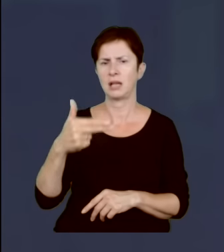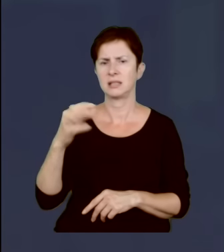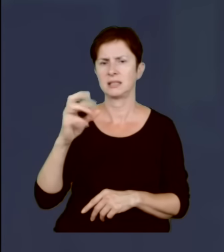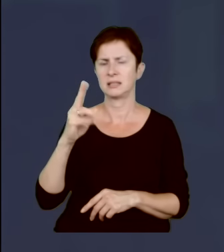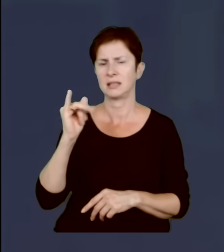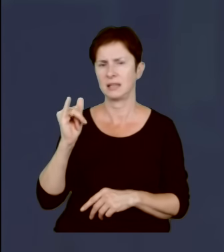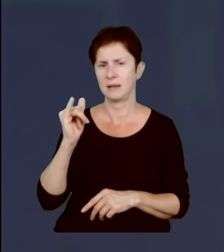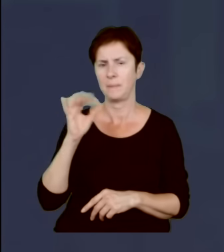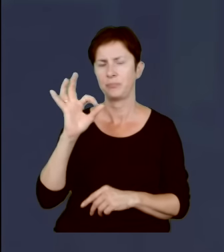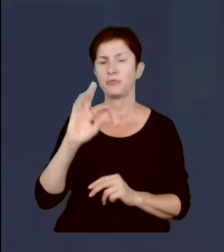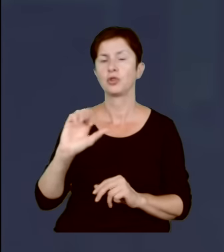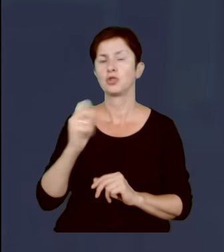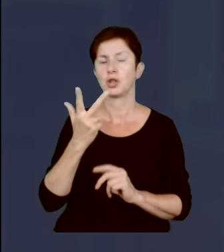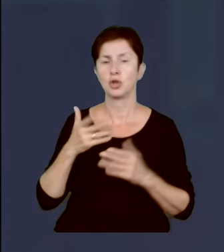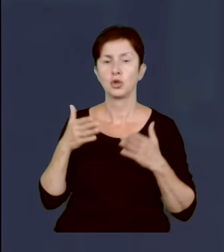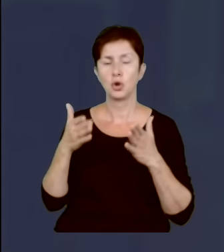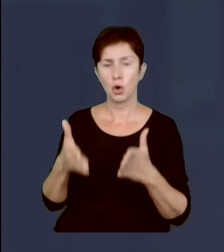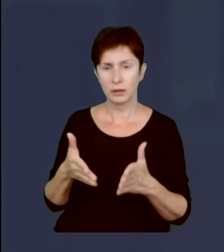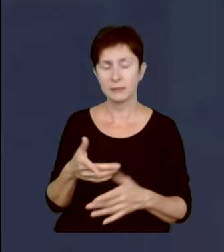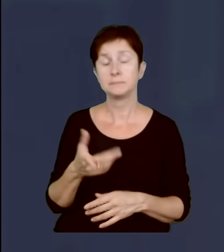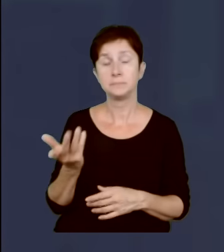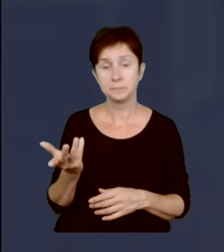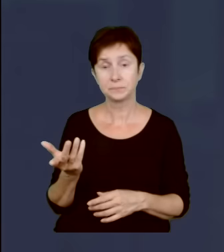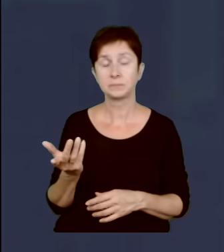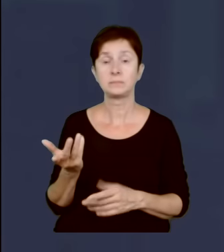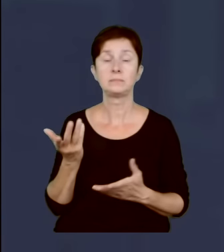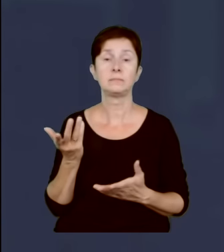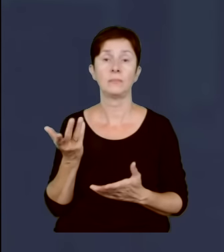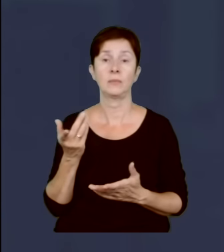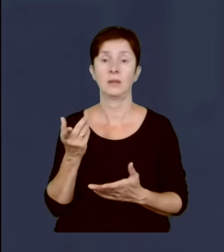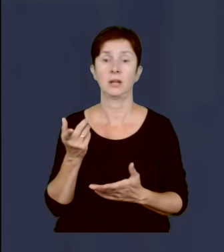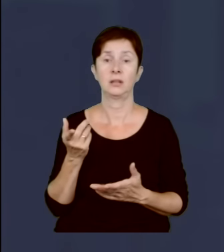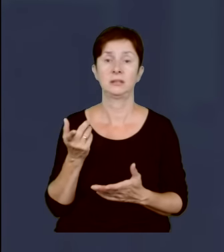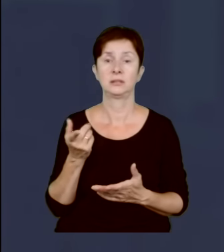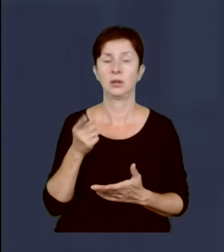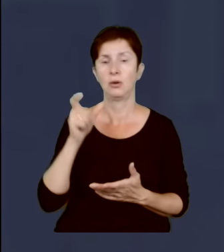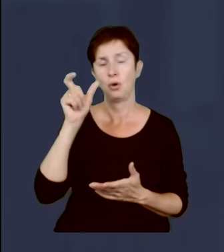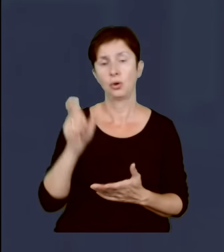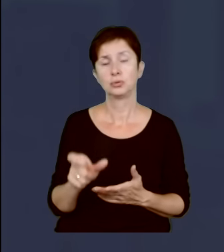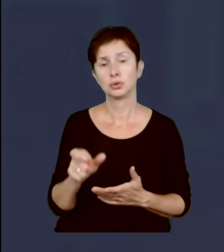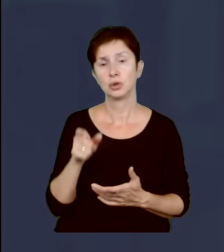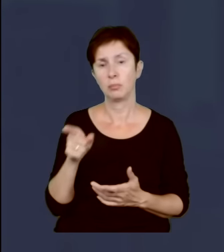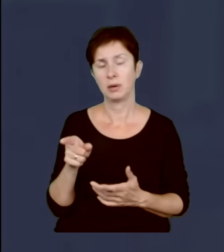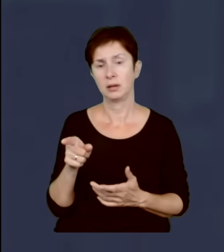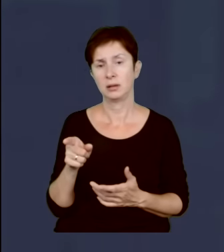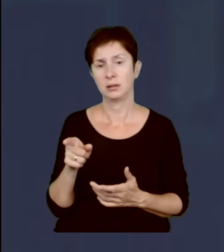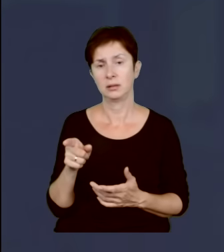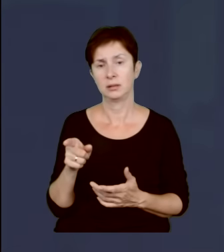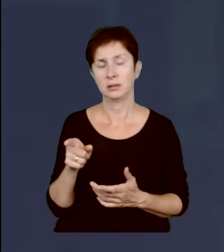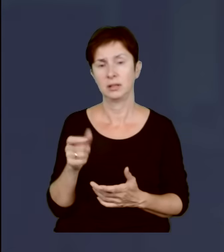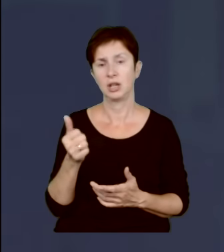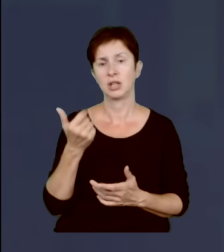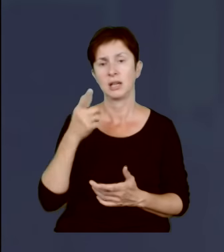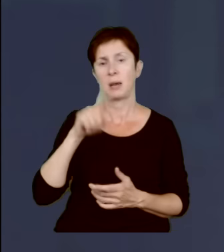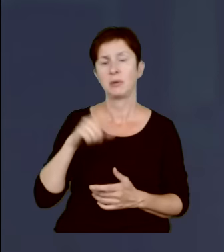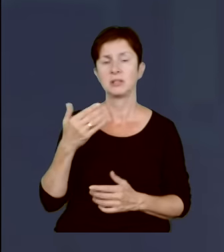drogi, czyli koalicji 13 grudnia. Człowieka, który mówił jeszcze kilka miesięcy